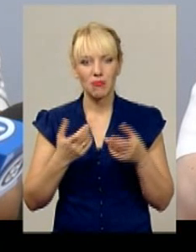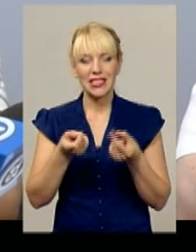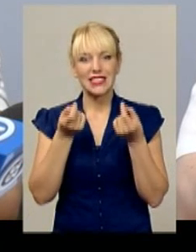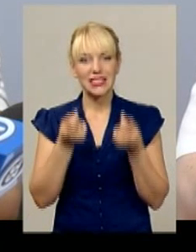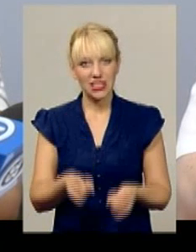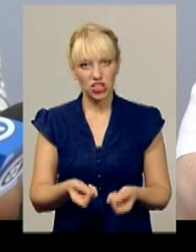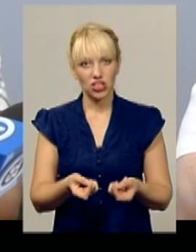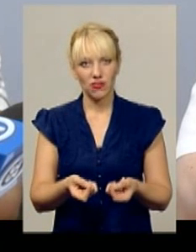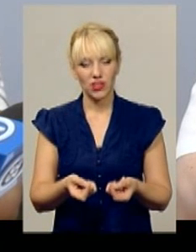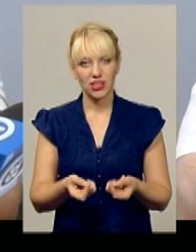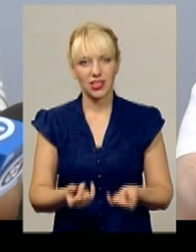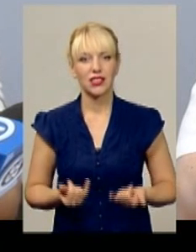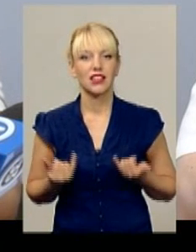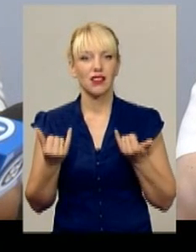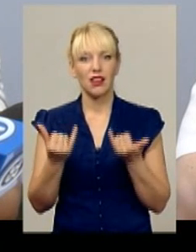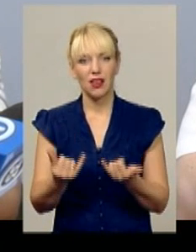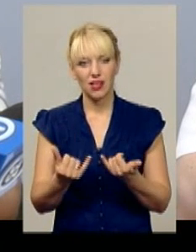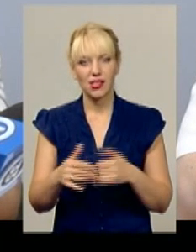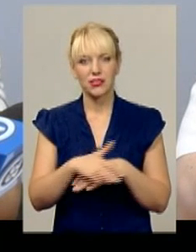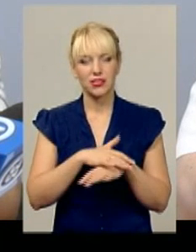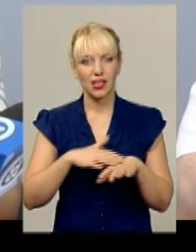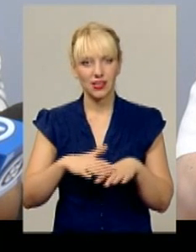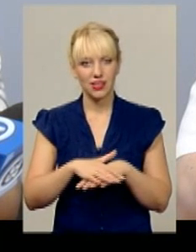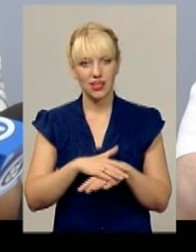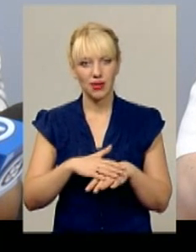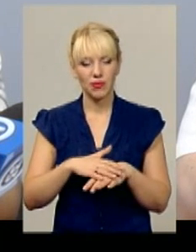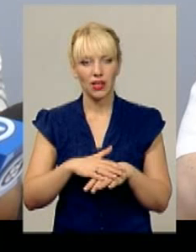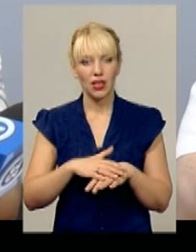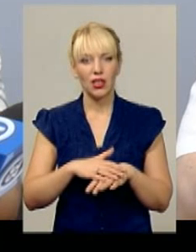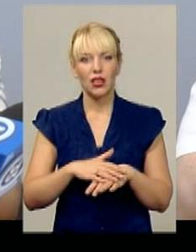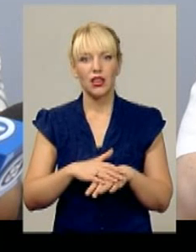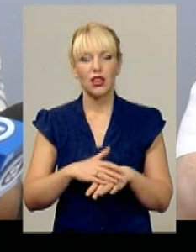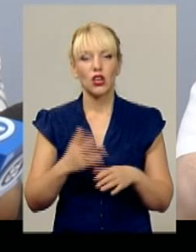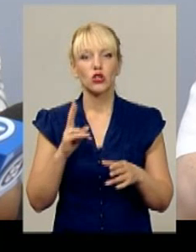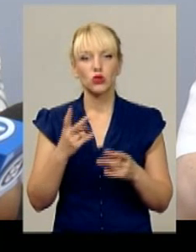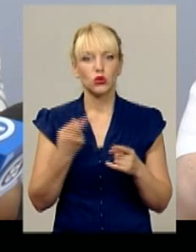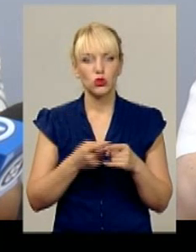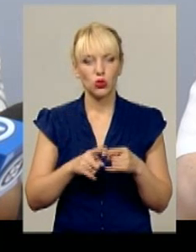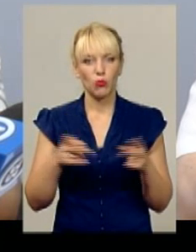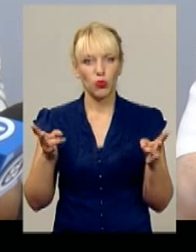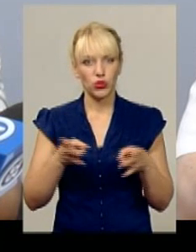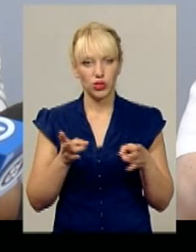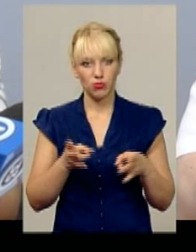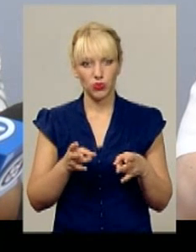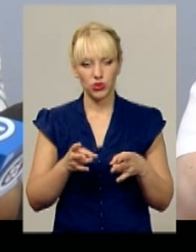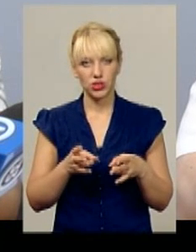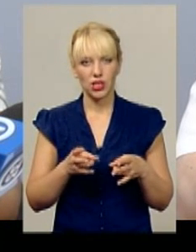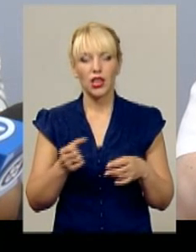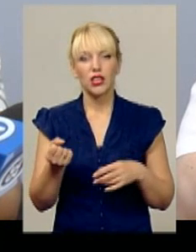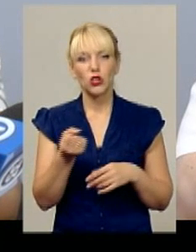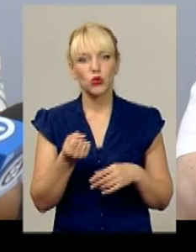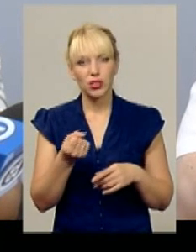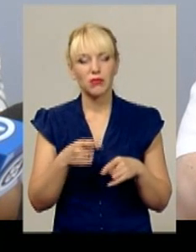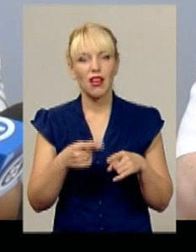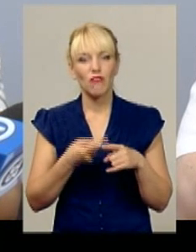для населення, для населення, яке це потребує, і утримати хоча б